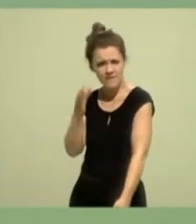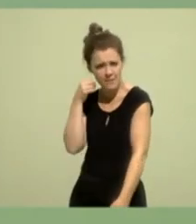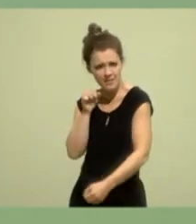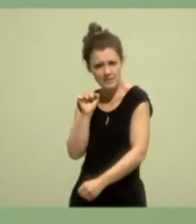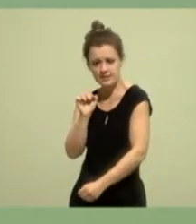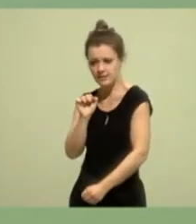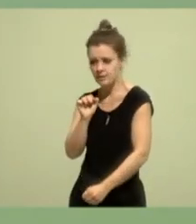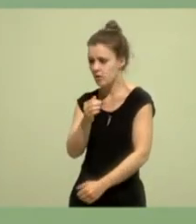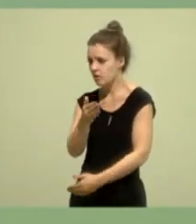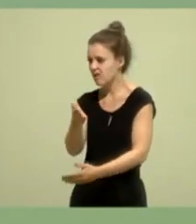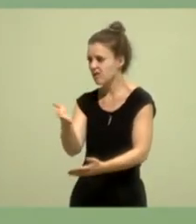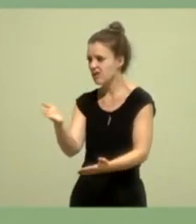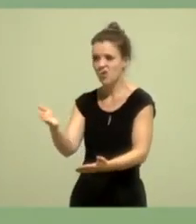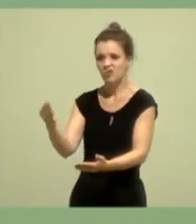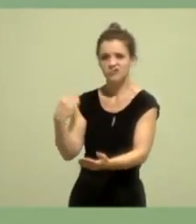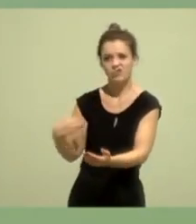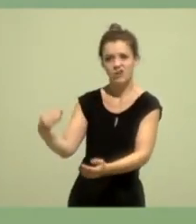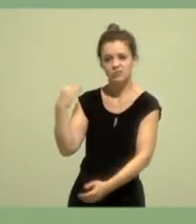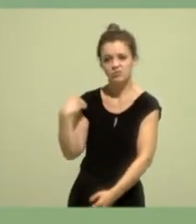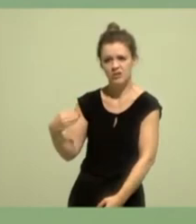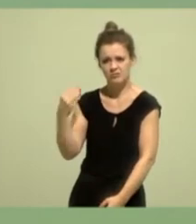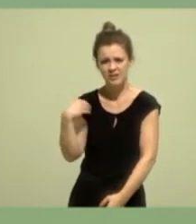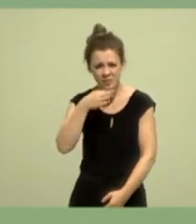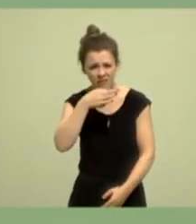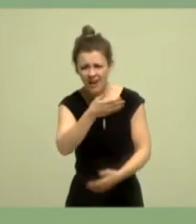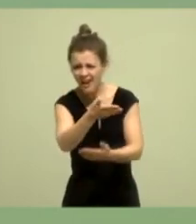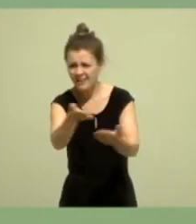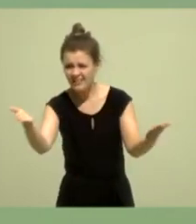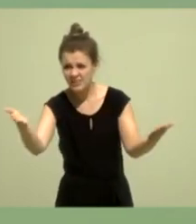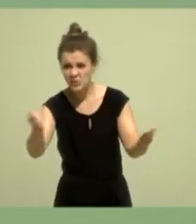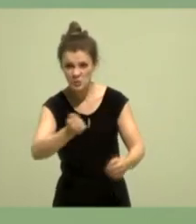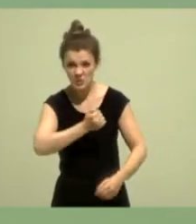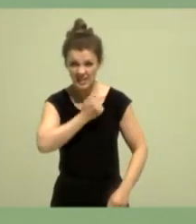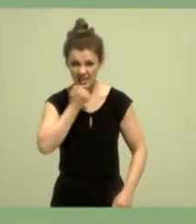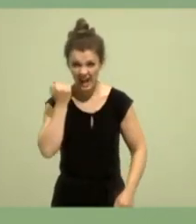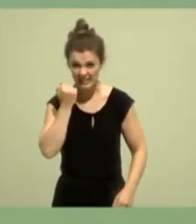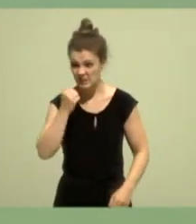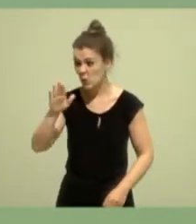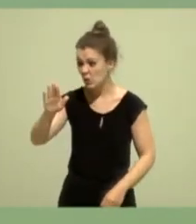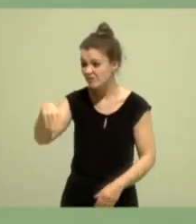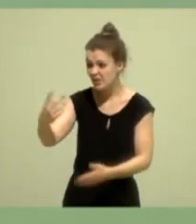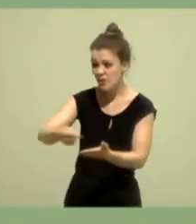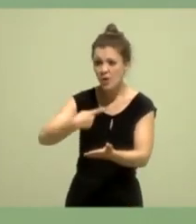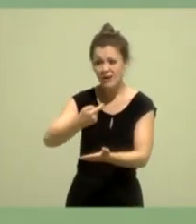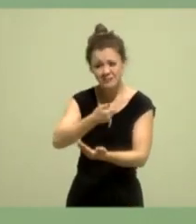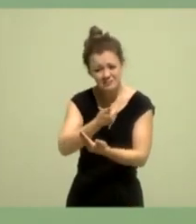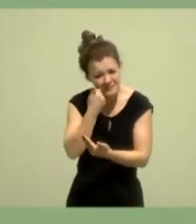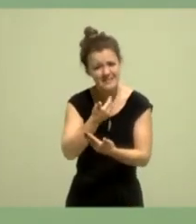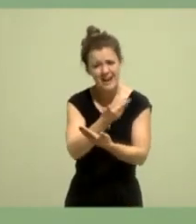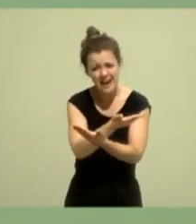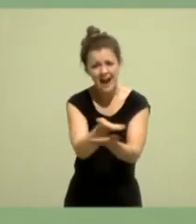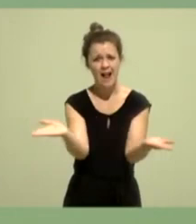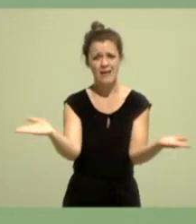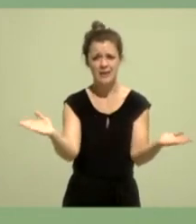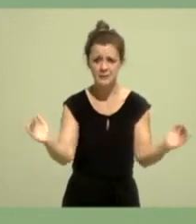ist es radikal zu fordern, dass alle Menschen gleich an Würde und Rechten sein sollten? Ist es